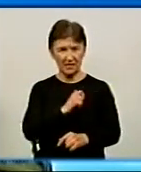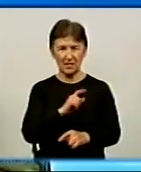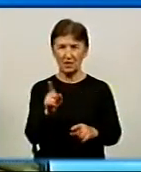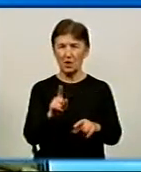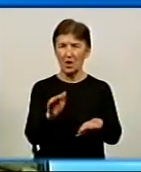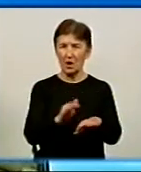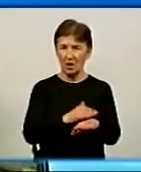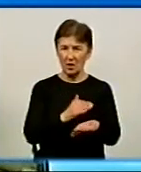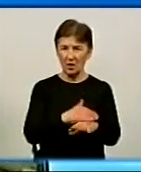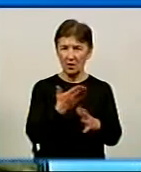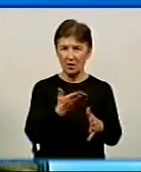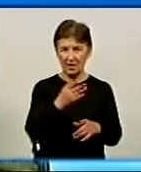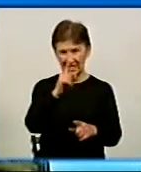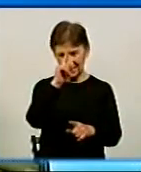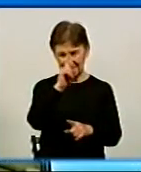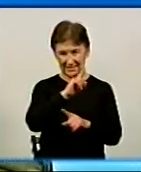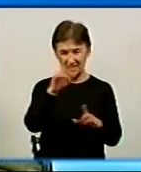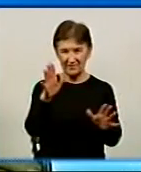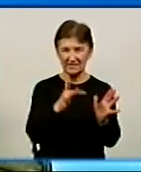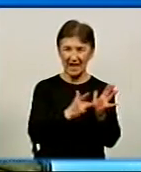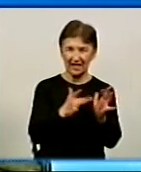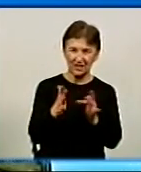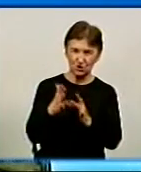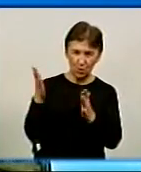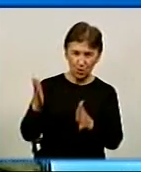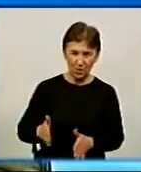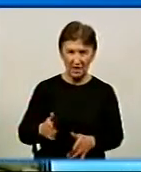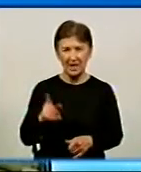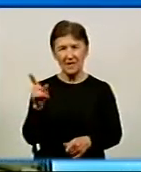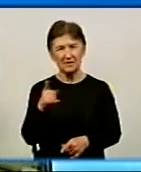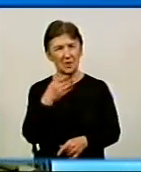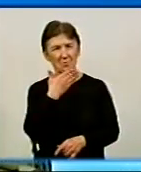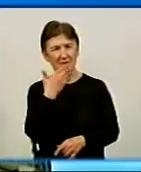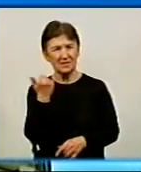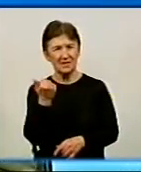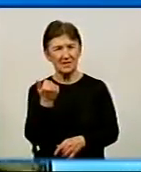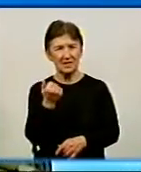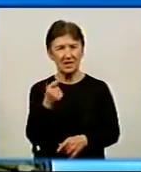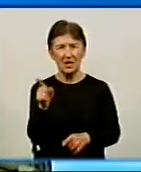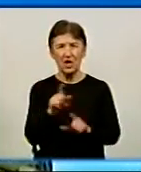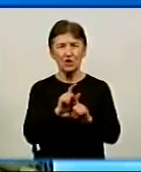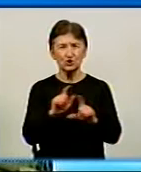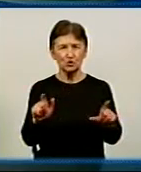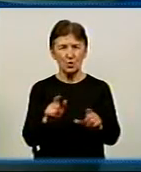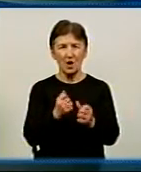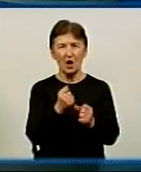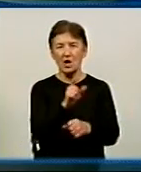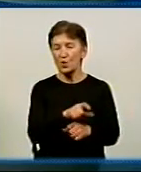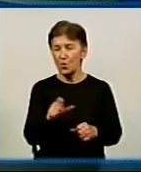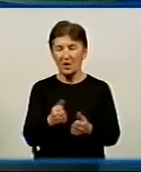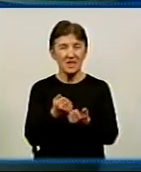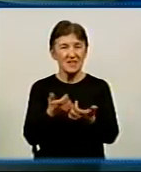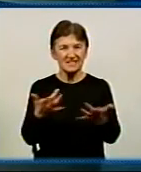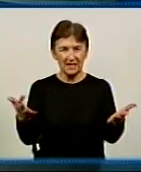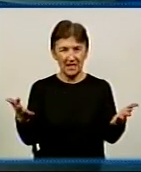допустимо, а слава Ісусу Христу навіки слава, потім там немає погибших, там зовсім, ну школи це ідеальні, люди настільки благословенні